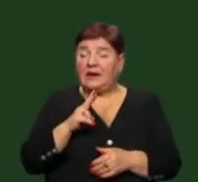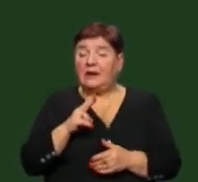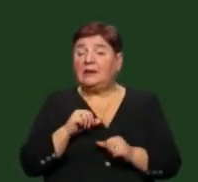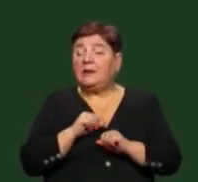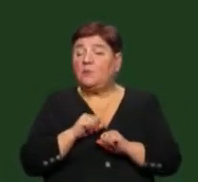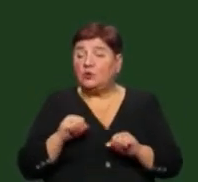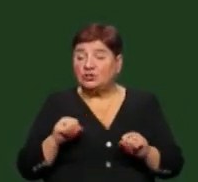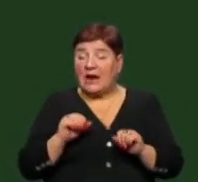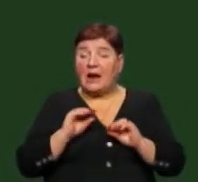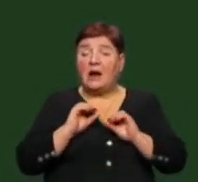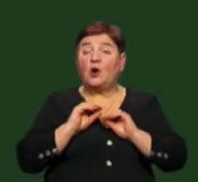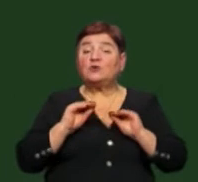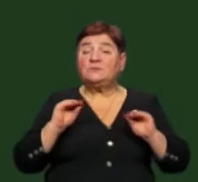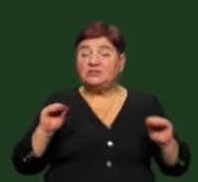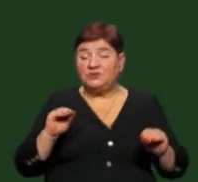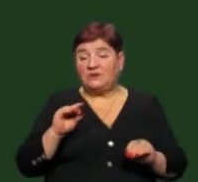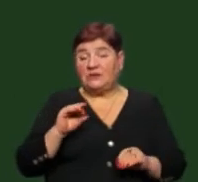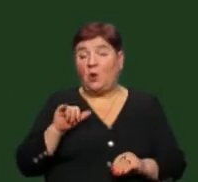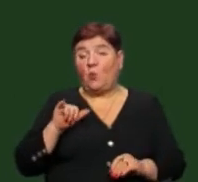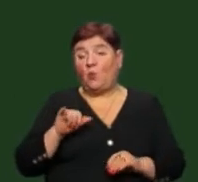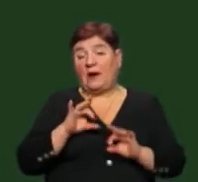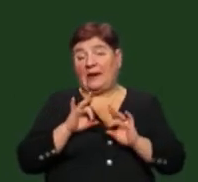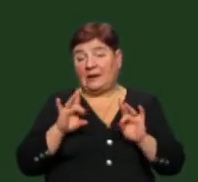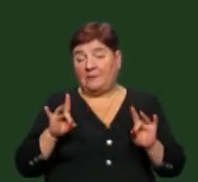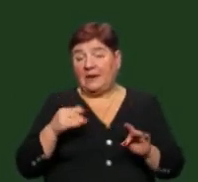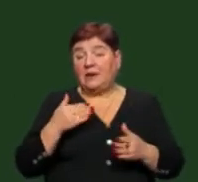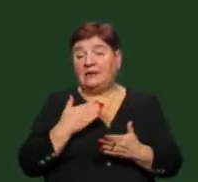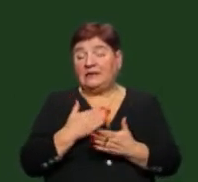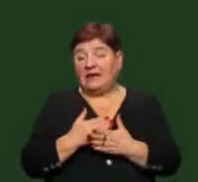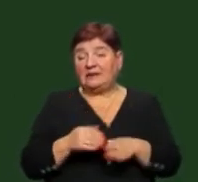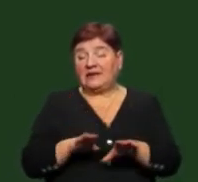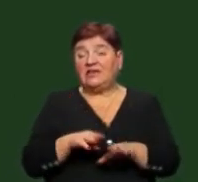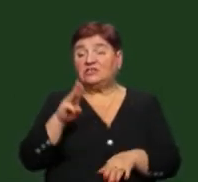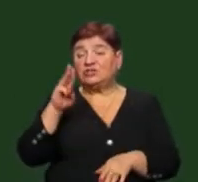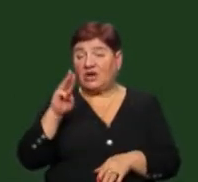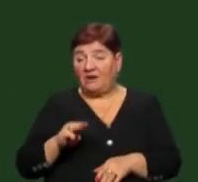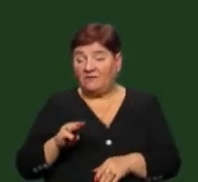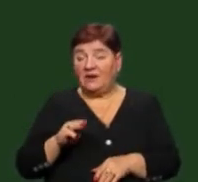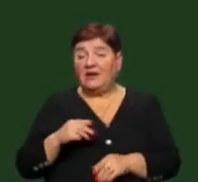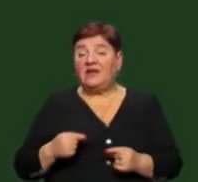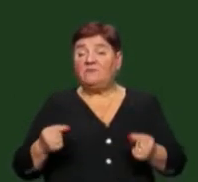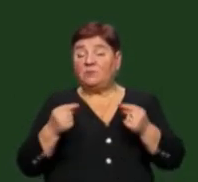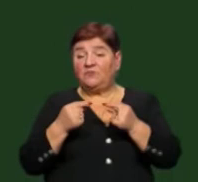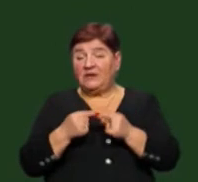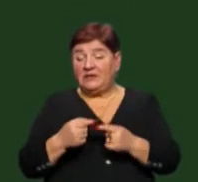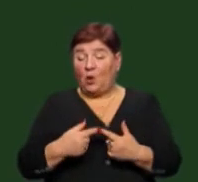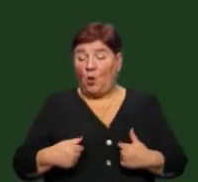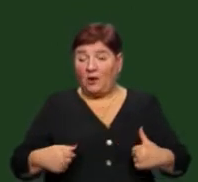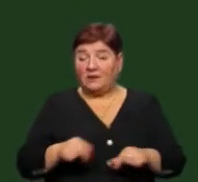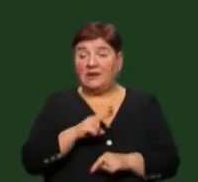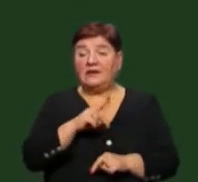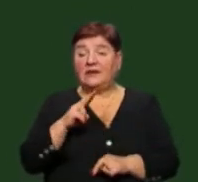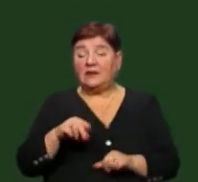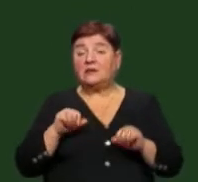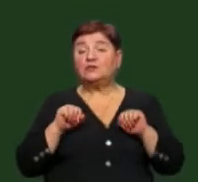те, що не можна розміщувати у рекламі. І також ми маємо штрафні санкції і маємо відповідні компетентні органи,